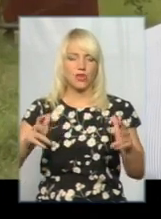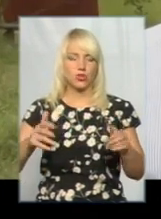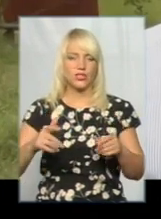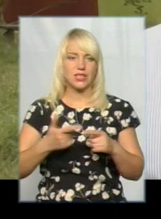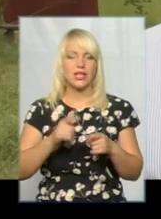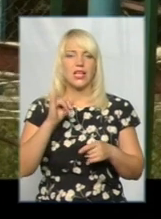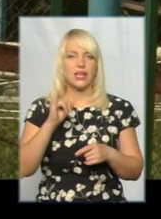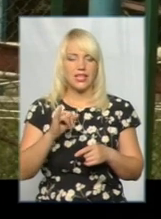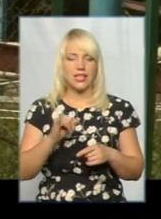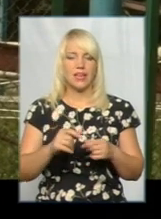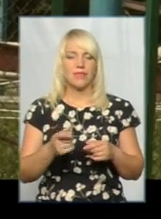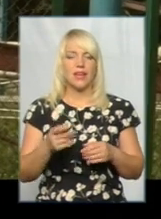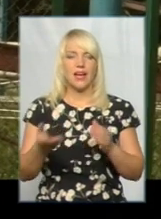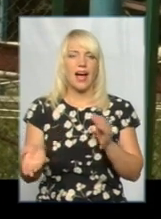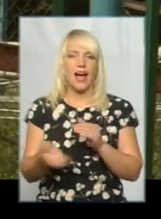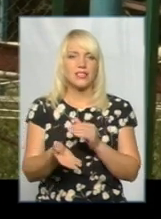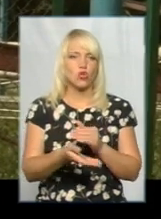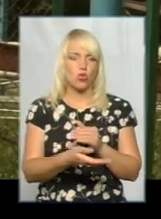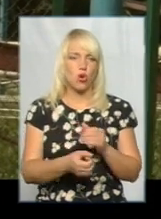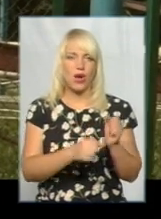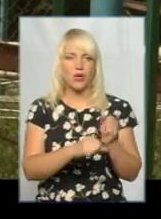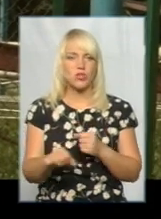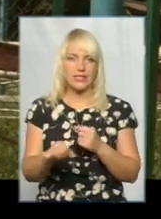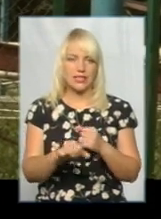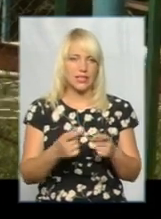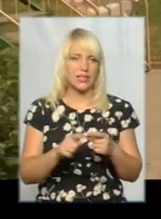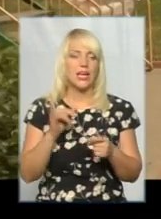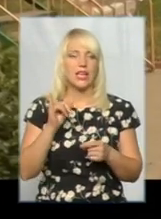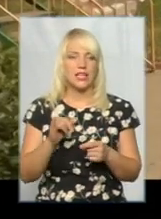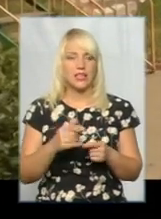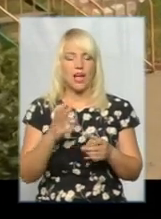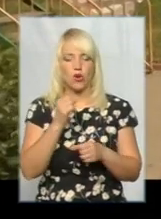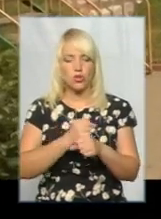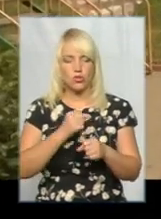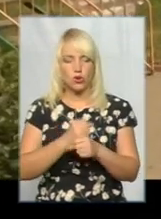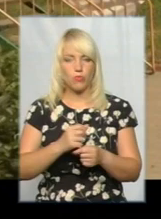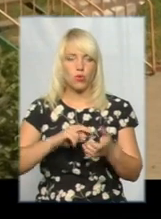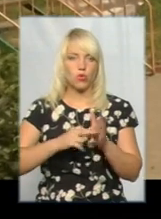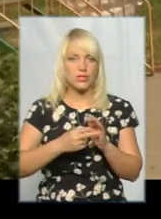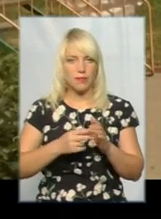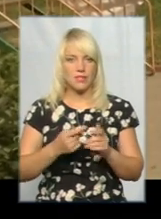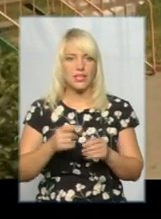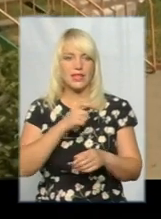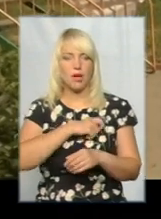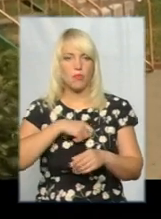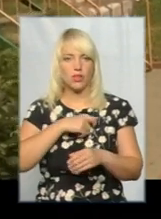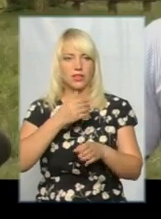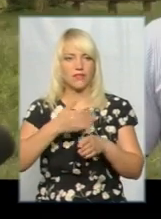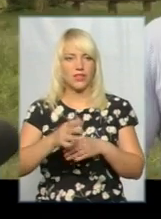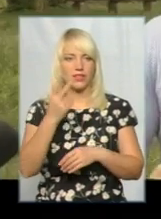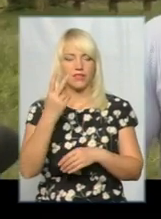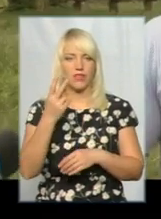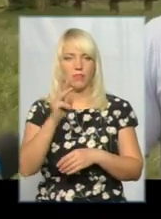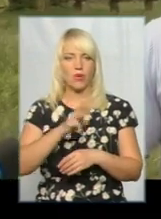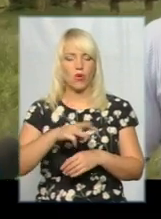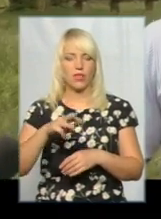Що буде на місці веселий гірок, визначать концепції розвитку парку. На розробку концепції депутати з міського бюджету виділили півмільйона гривень. Це